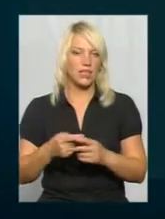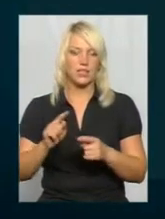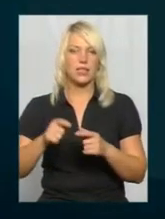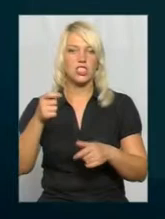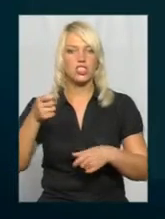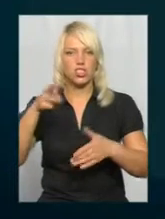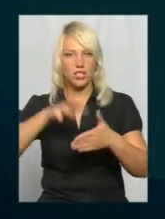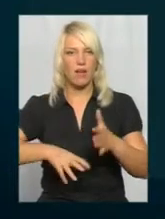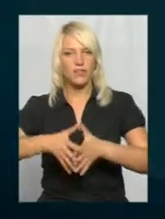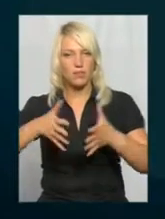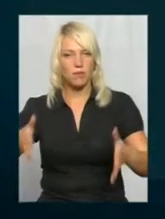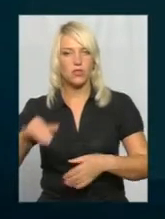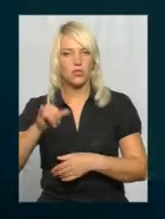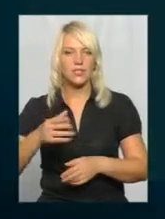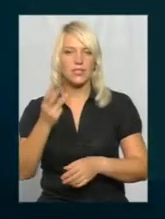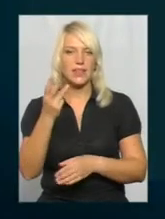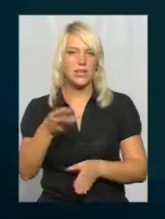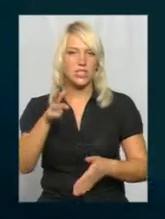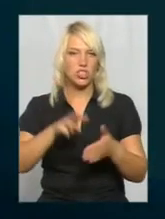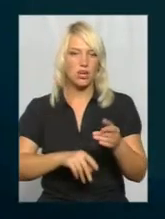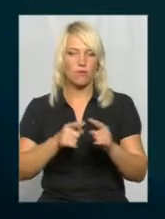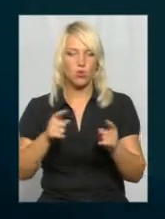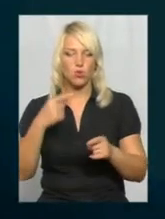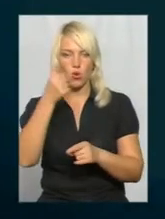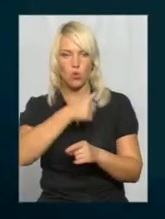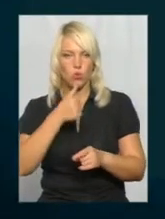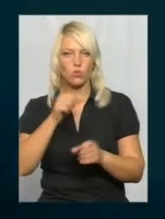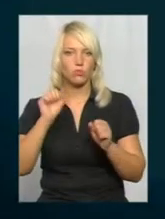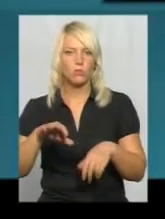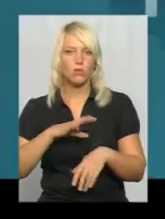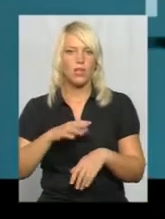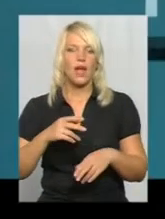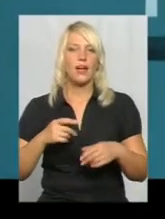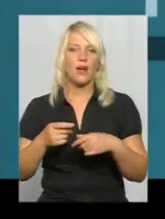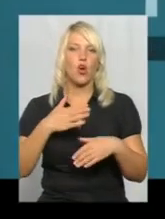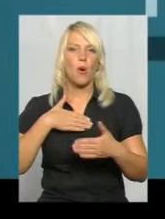збільшується. А за третій раз порушення протягом року можуть бути навіть громадські роботи.